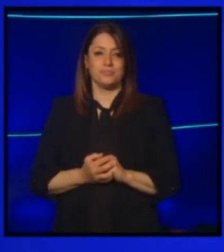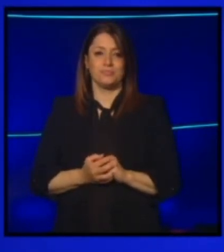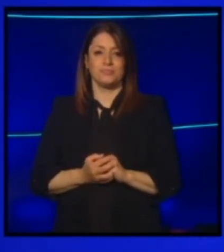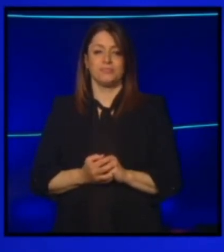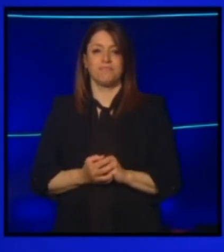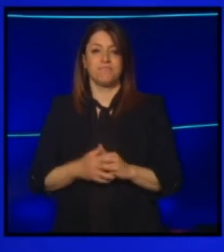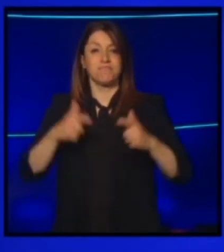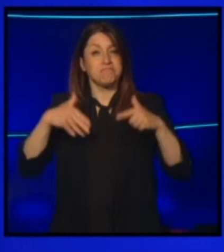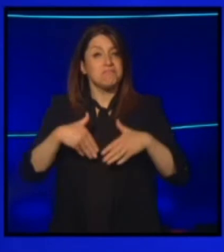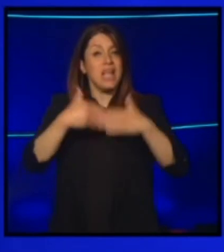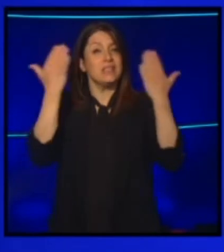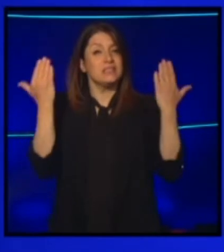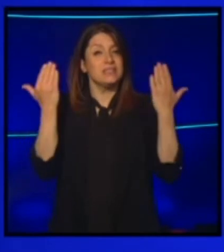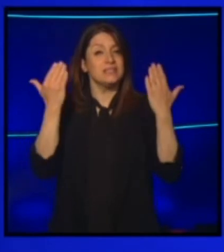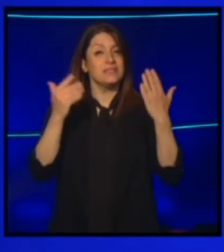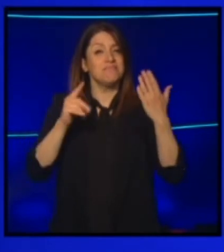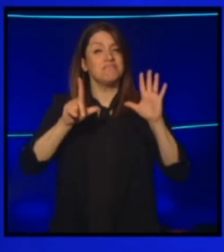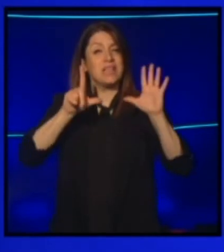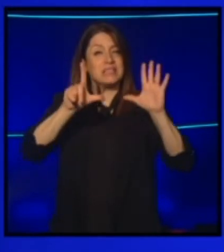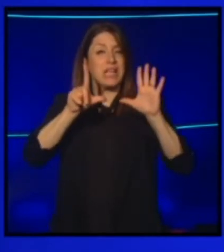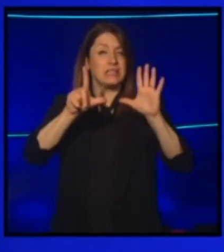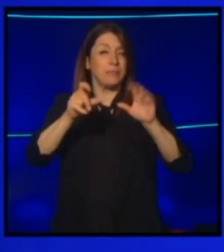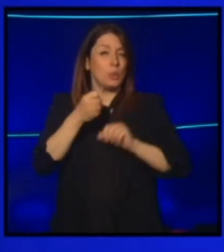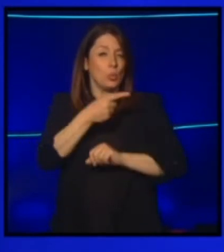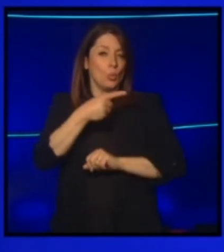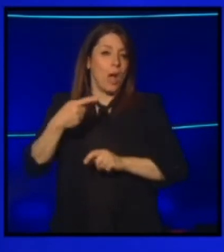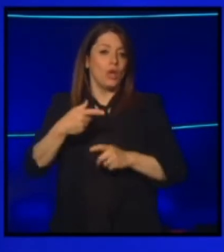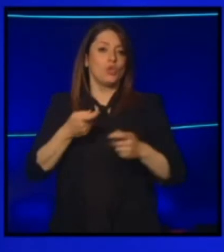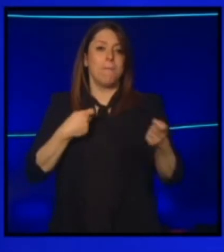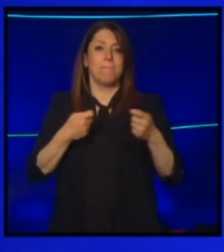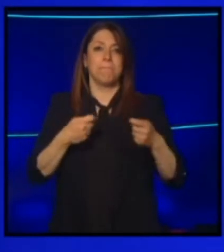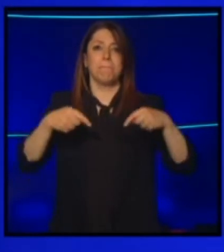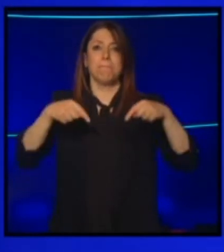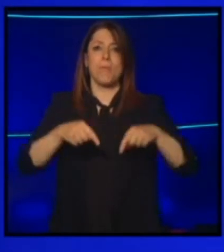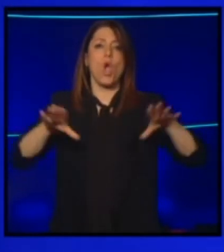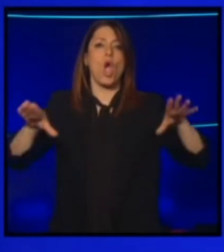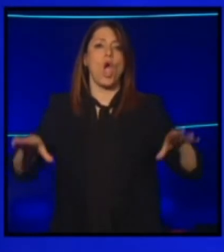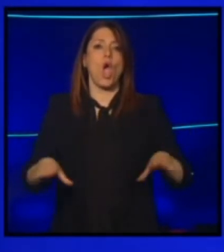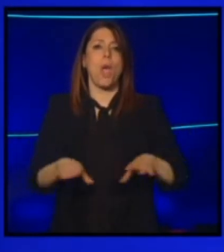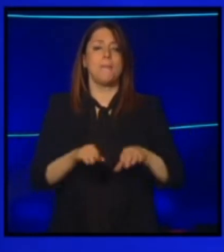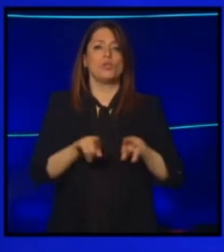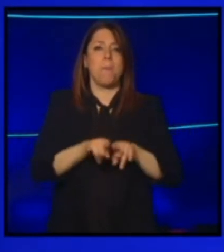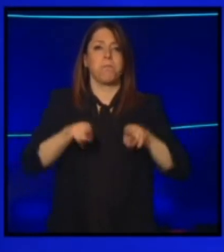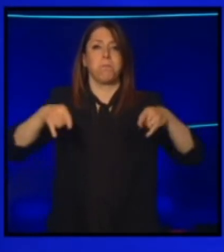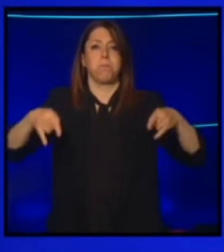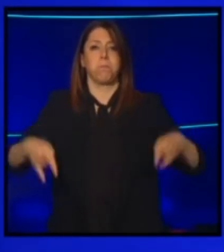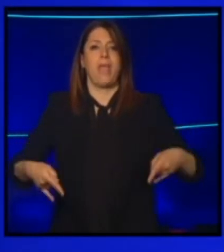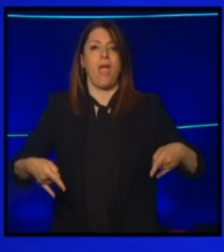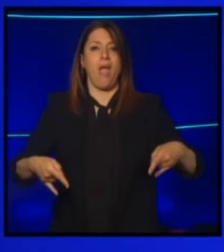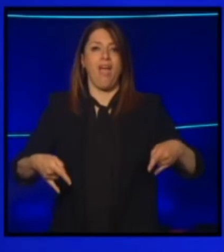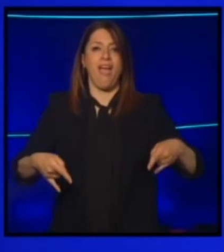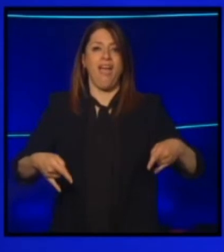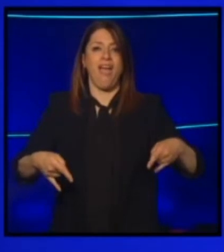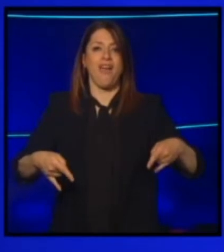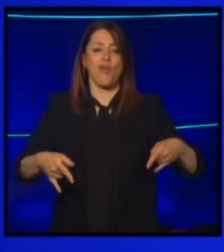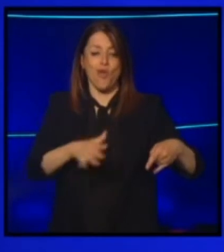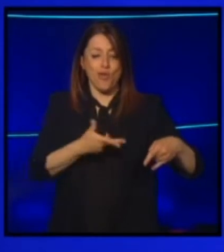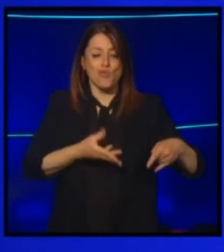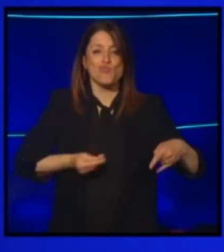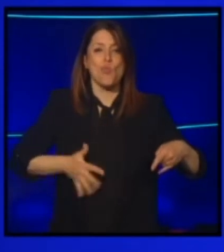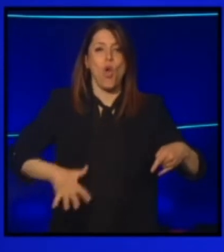La mattina, 7, 7 meno un quarto sul mercato e cominciamo a mettere i banchi sul solo pubblico.